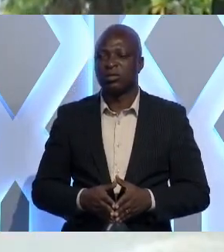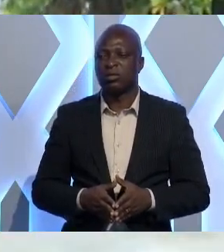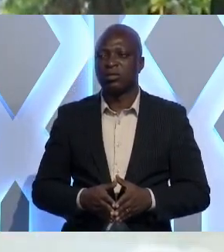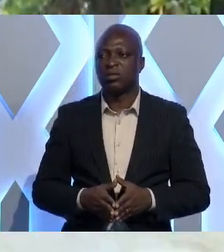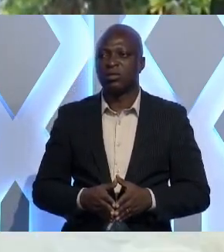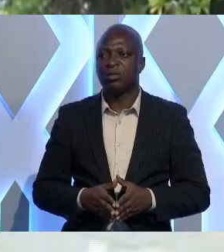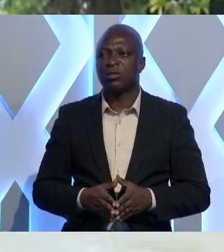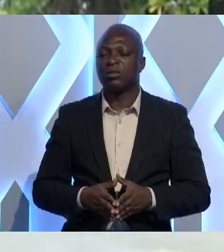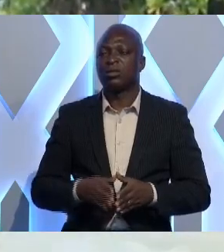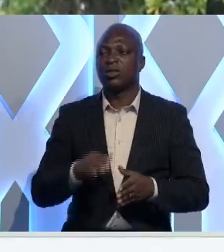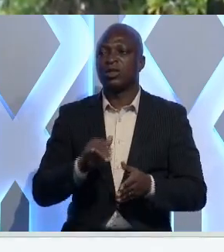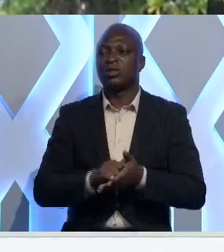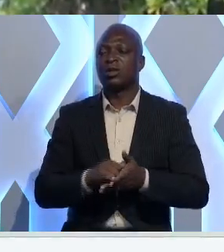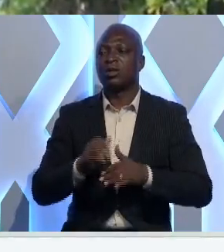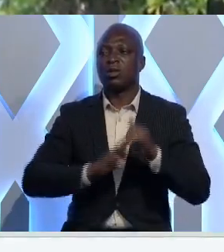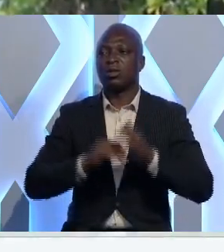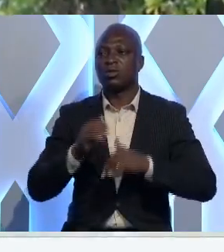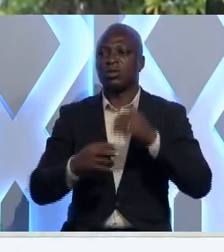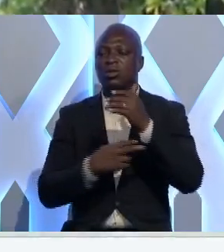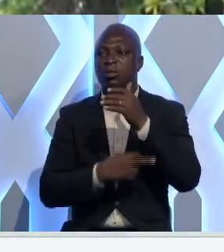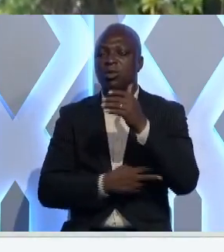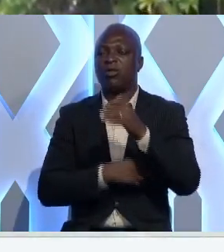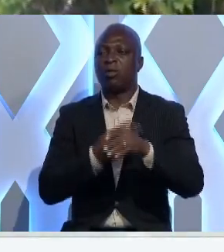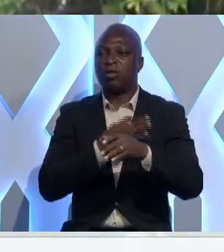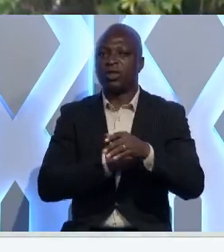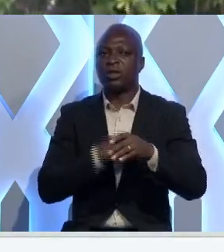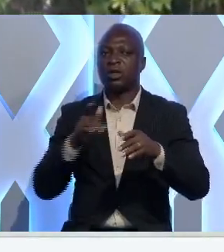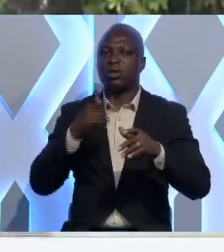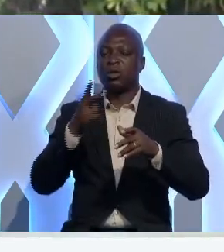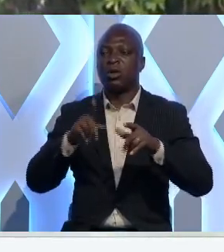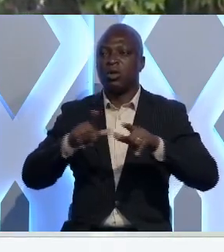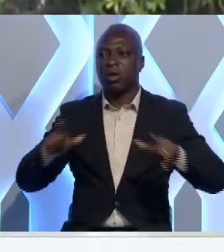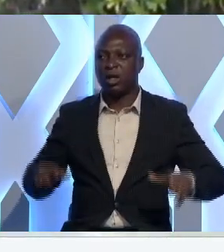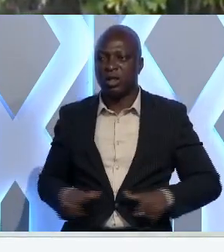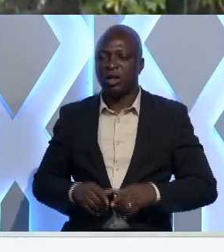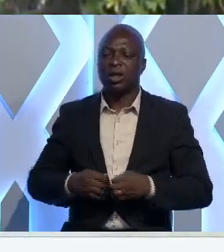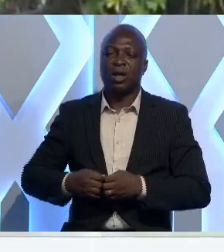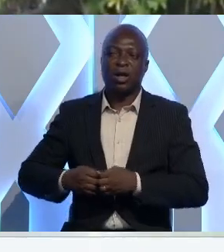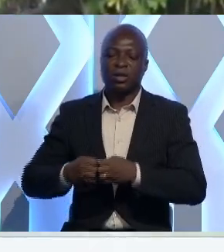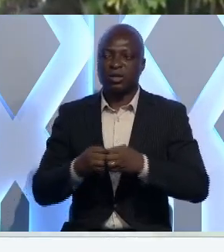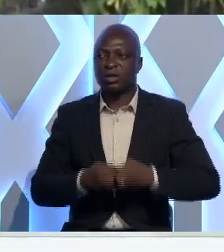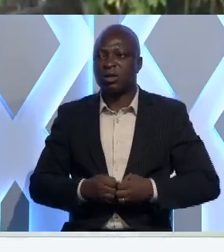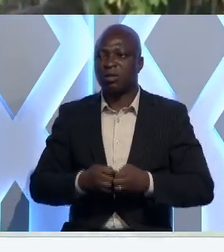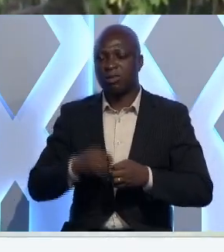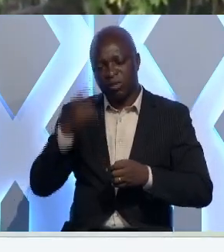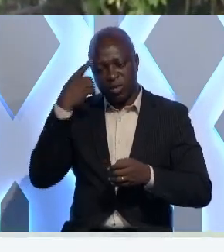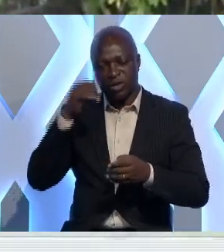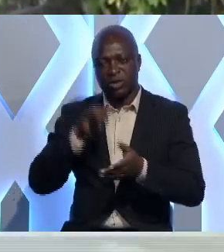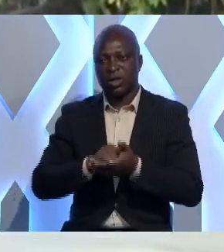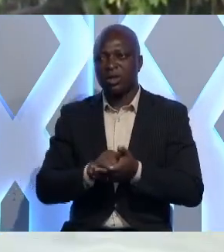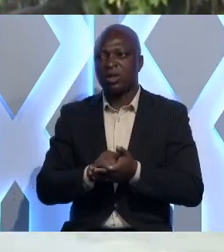Le pont sur la rivière Aou va profiter Tchaoudjo et Soutubois. Ensemble, témoignons notre gratitude au chef de l'État.